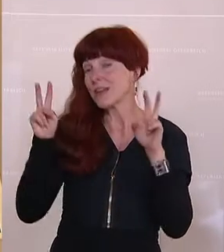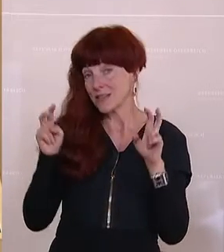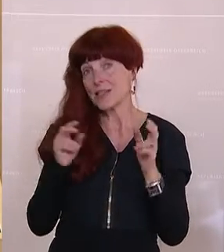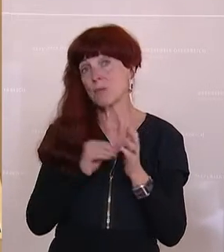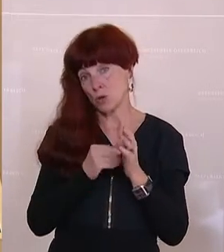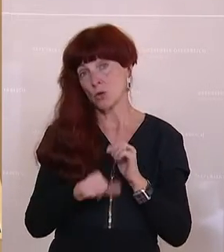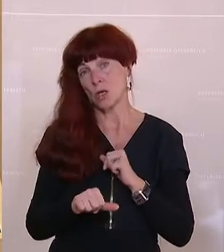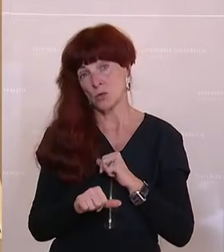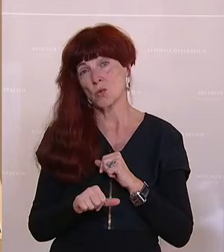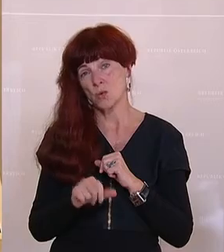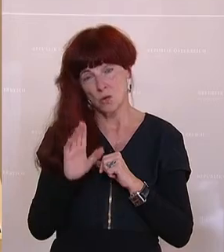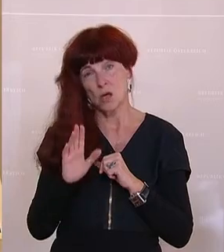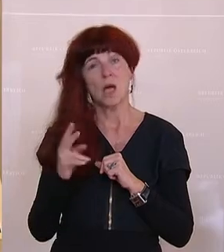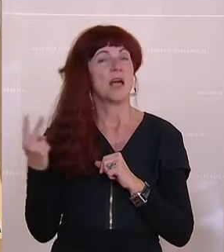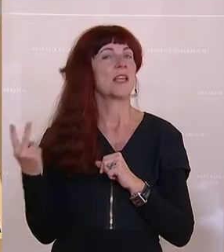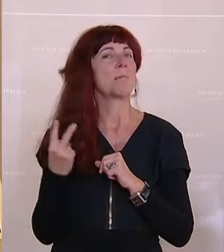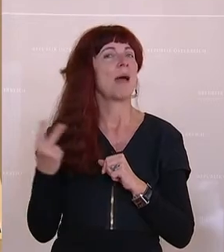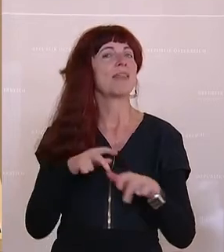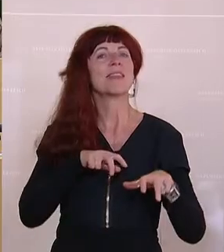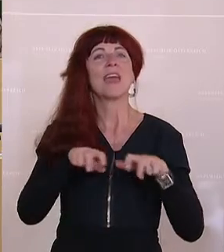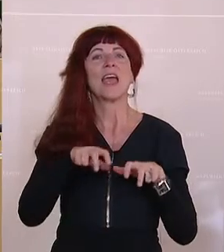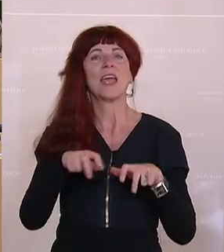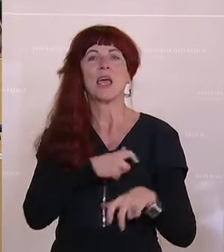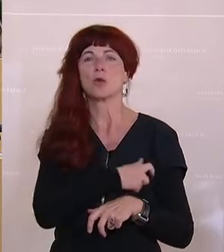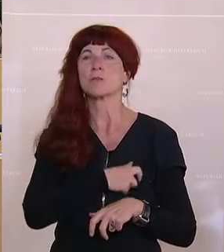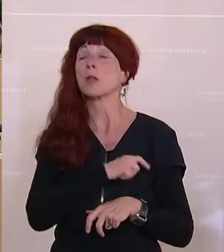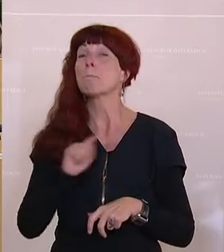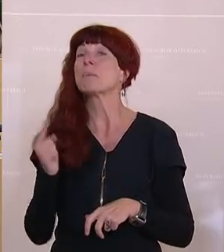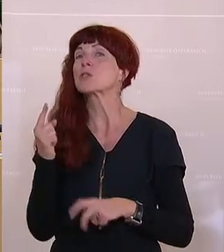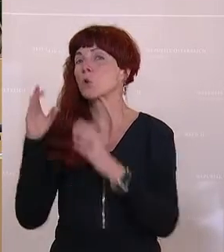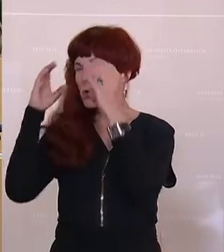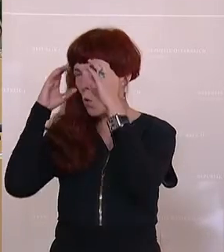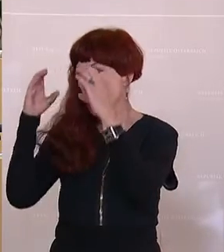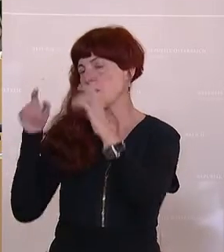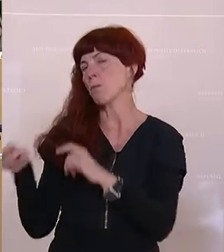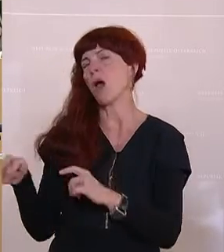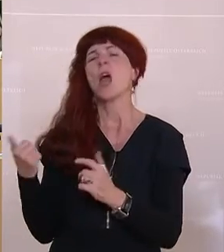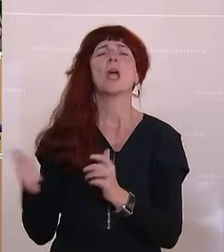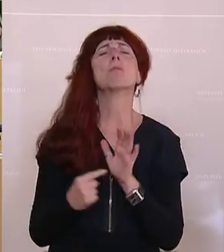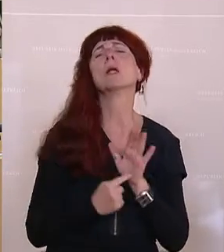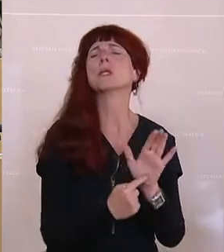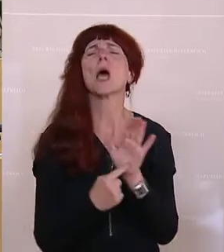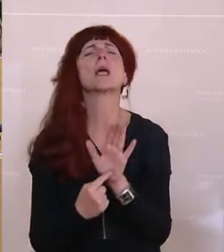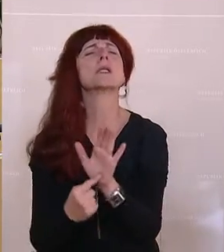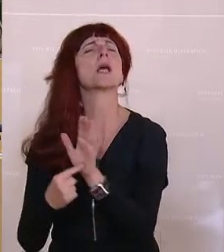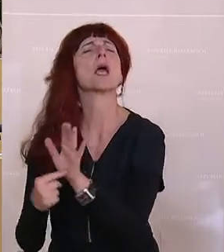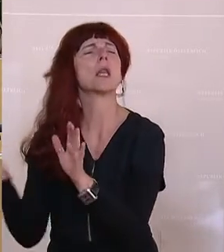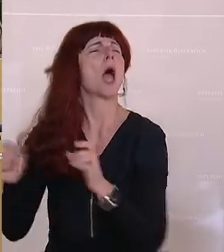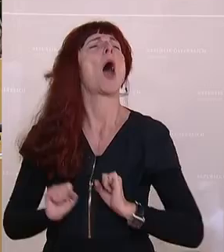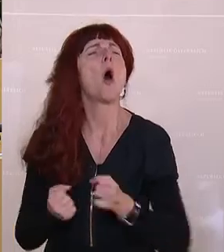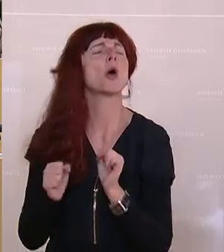erwähnen, weil die beiden Regierungsparteien, vor allen Dingen die ÖVP, ja immer vorgaukelt, dass sie sich eh engagieren.